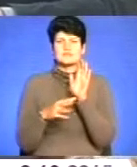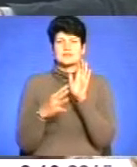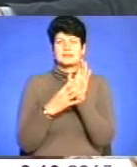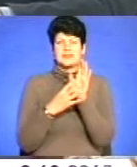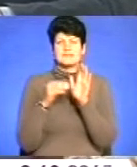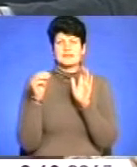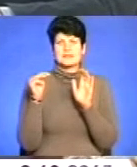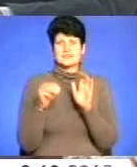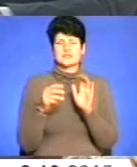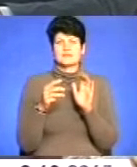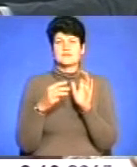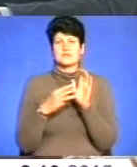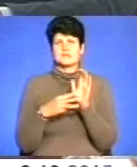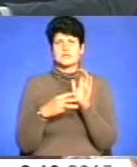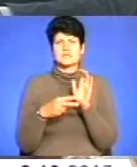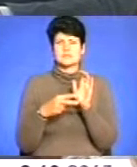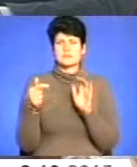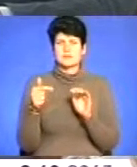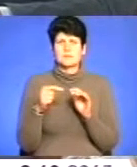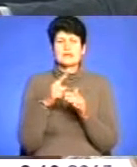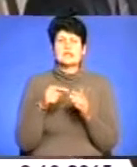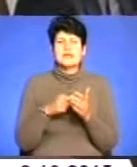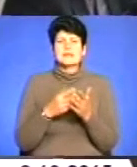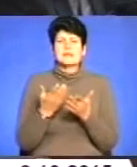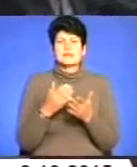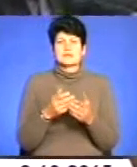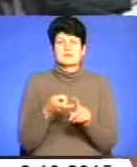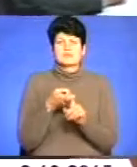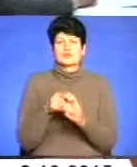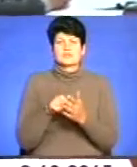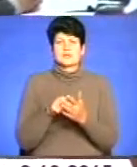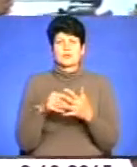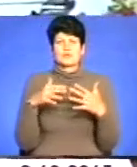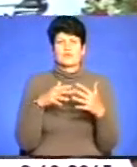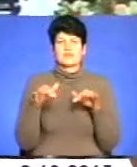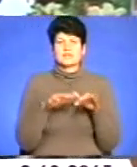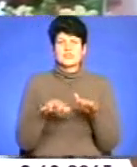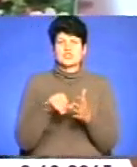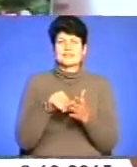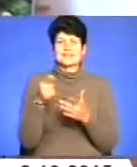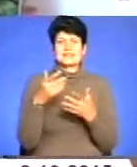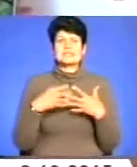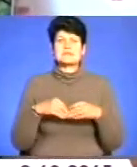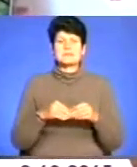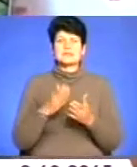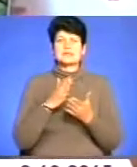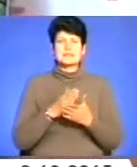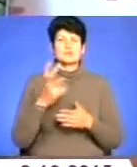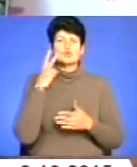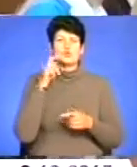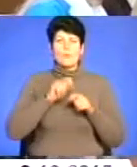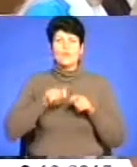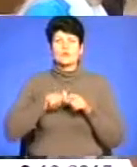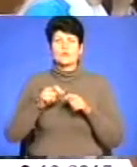987 гривень. Питання, які стосуються учасників бойових дій на Сході України та членів їхніх сімей, перебувають на постійному